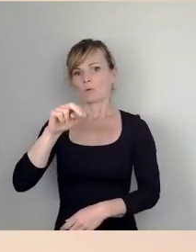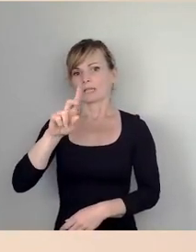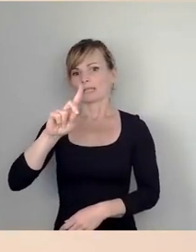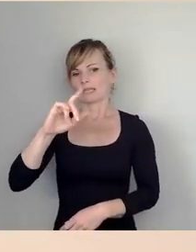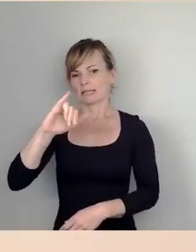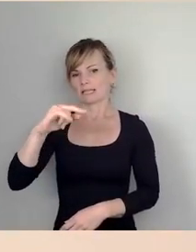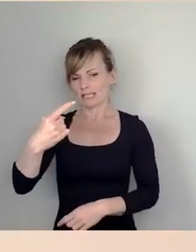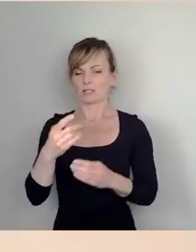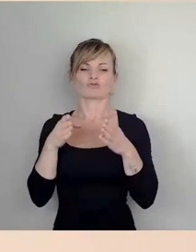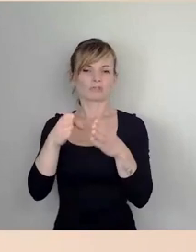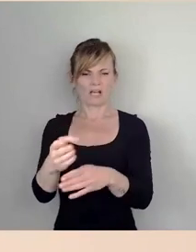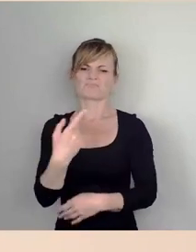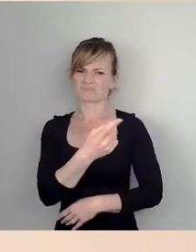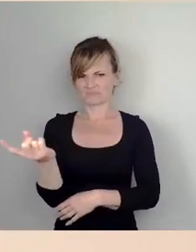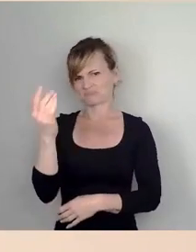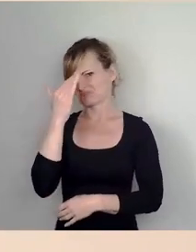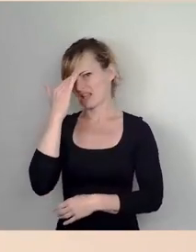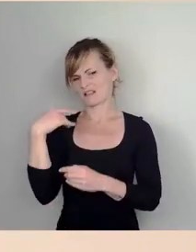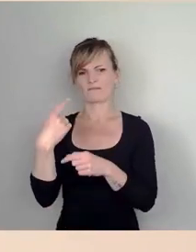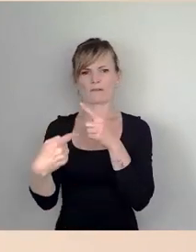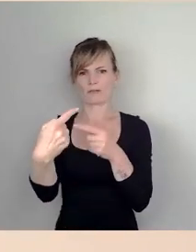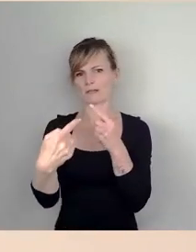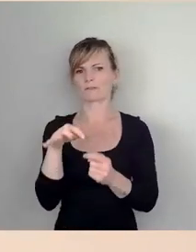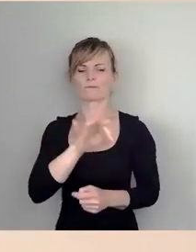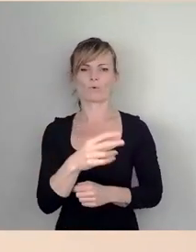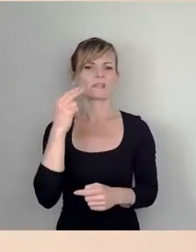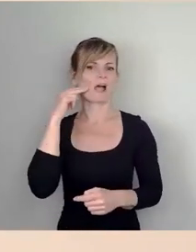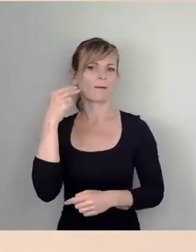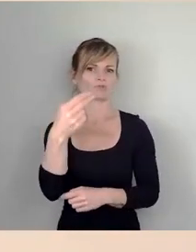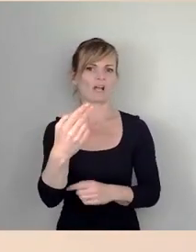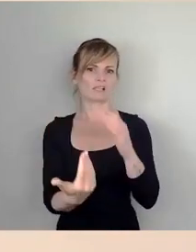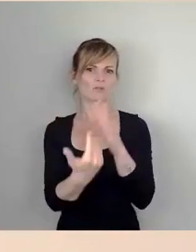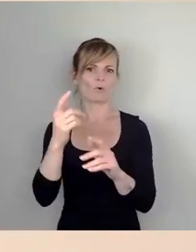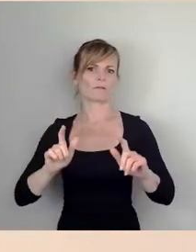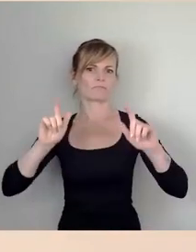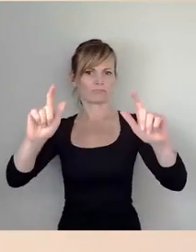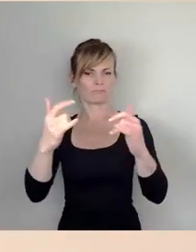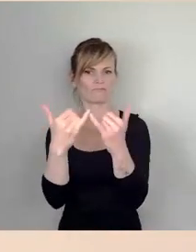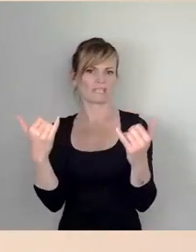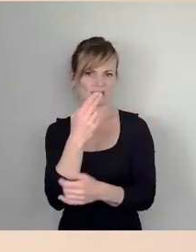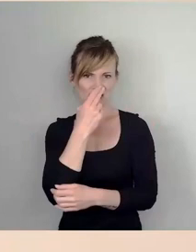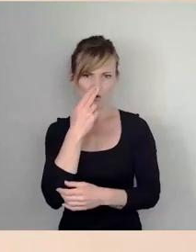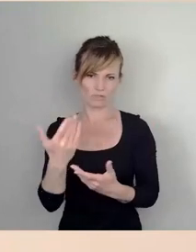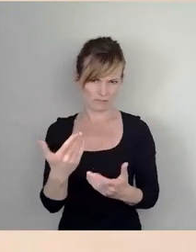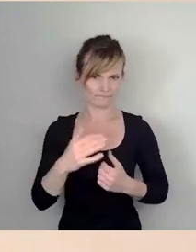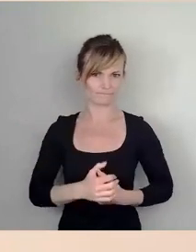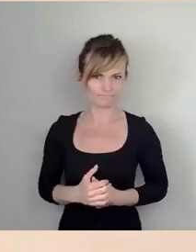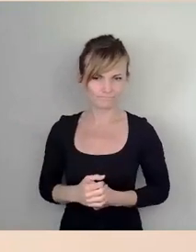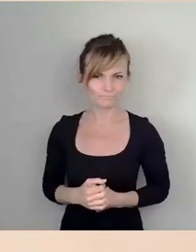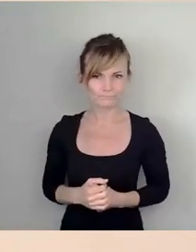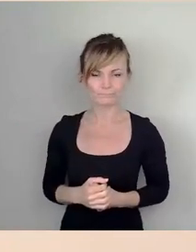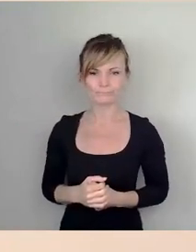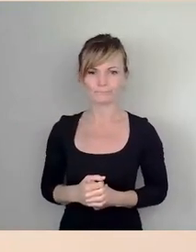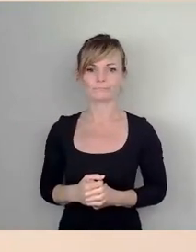denke ich, alle das Verfahren zur Benennung von Straßen, was